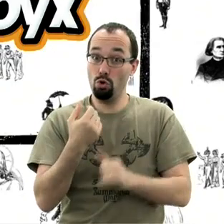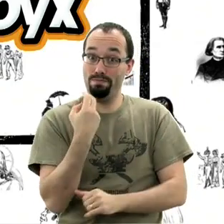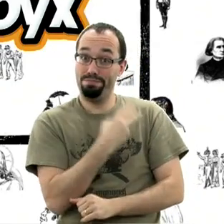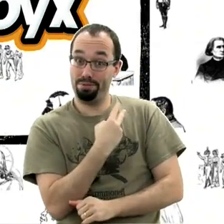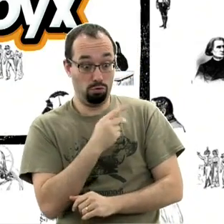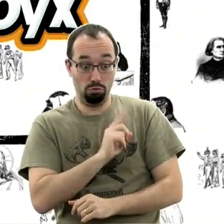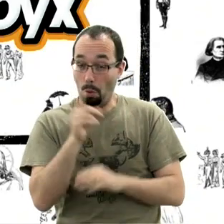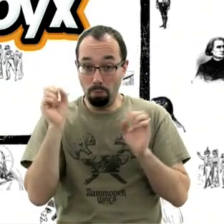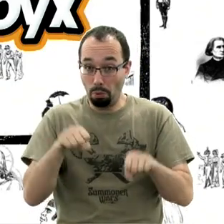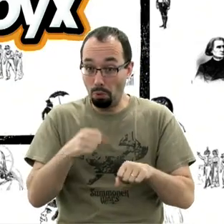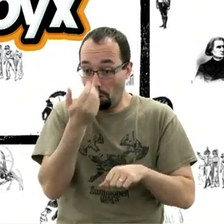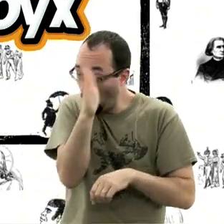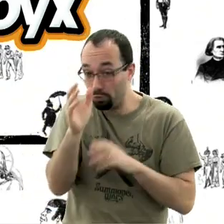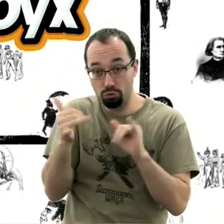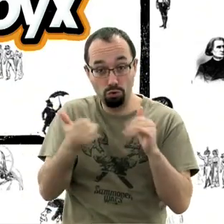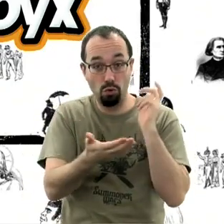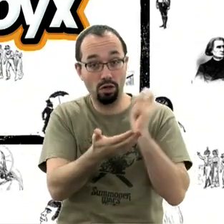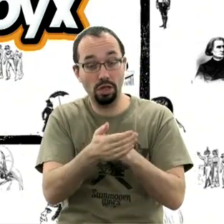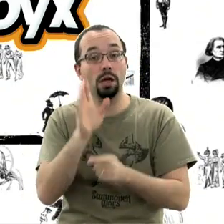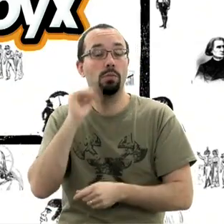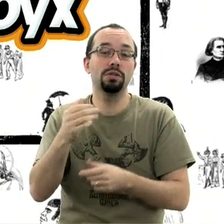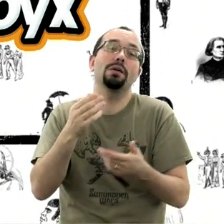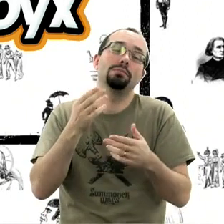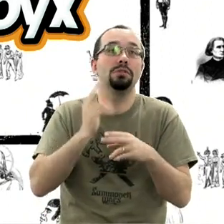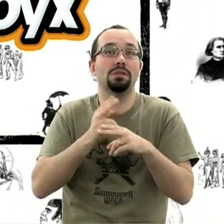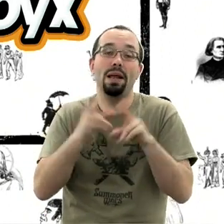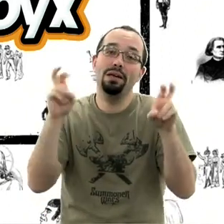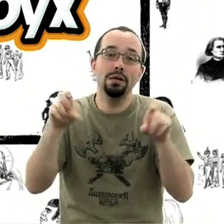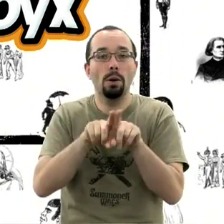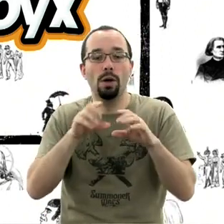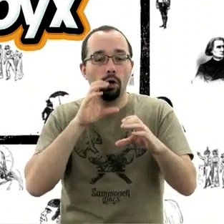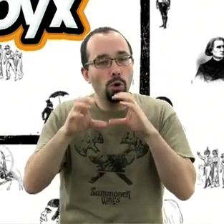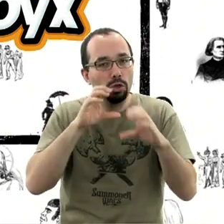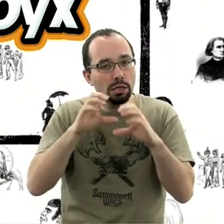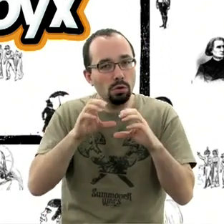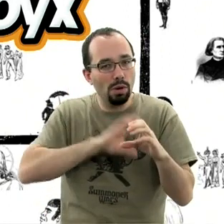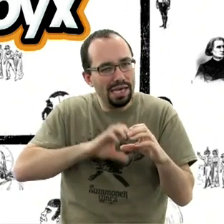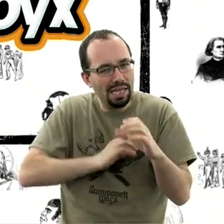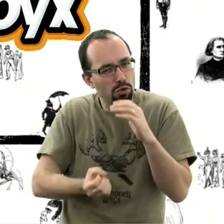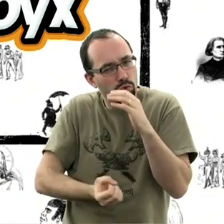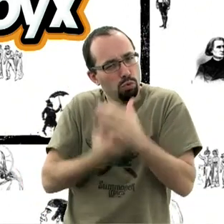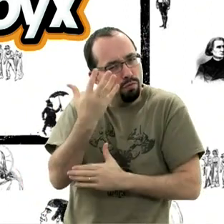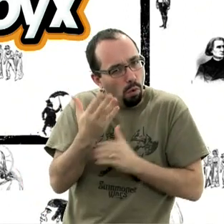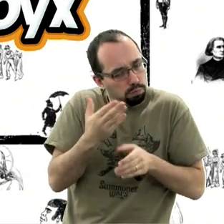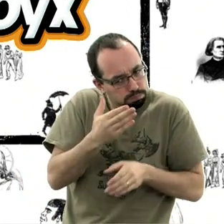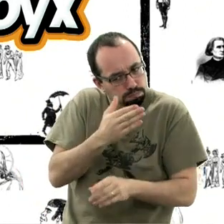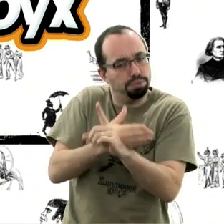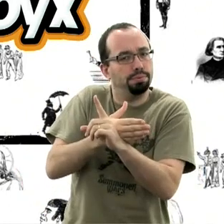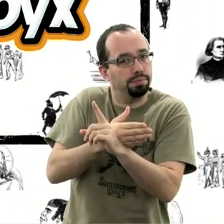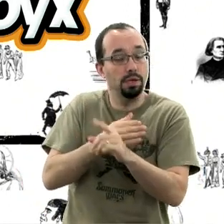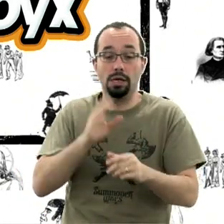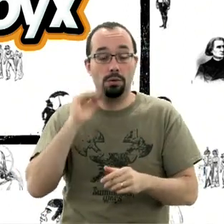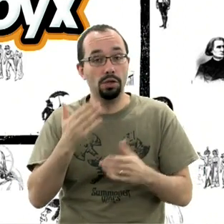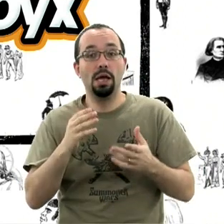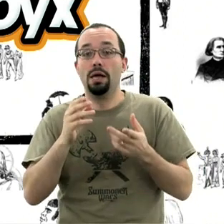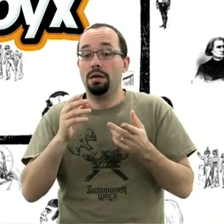Et ça, forcément, on a appelé ça bouger les lignes de la communication. Forcément, ça attire.-à que le secteur économique, les innovations, ça peut peut-être se